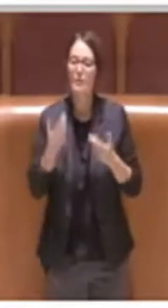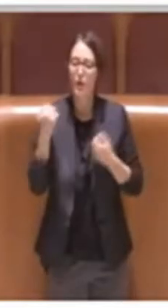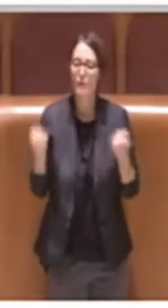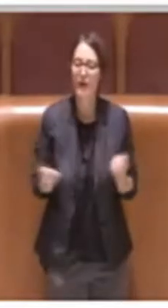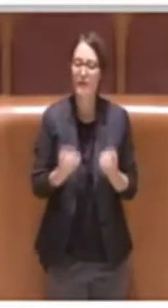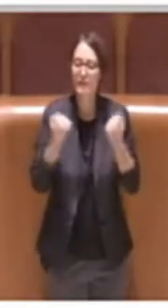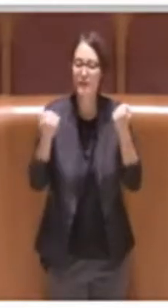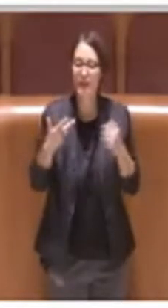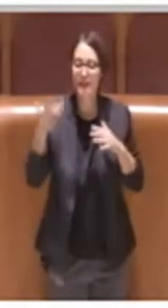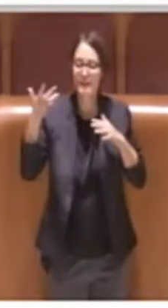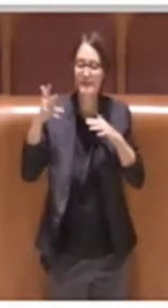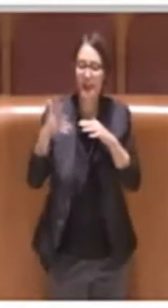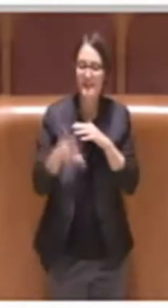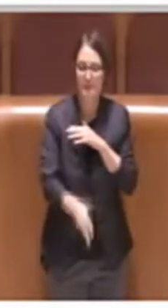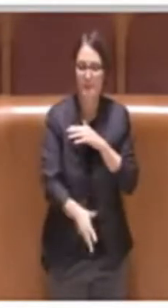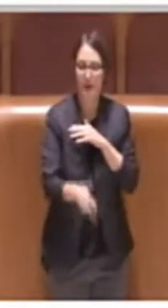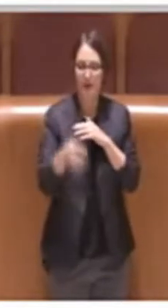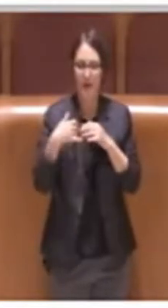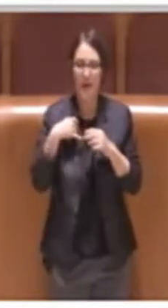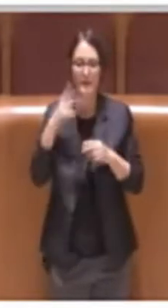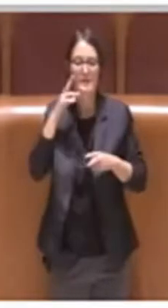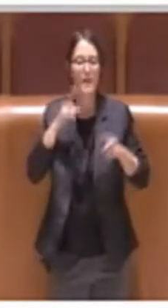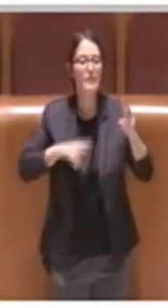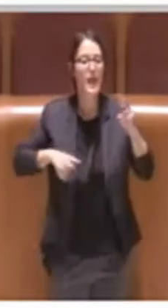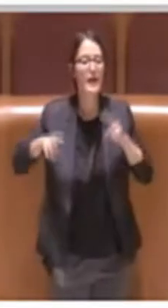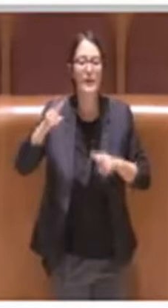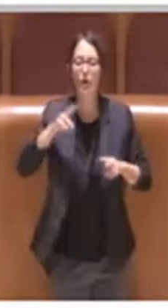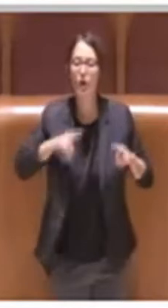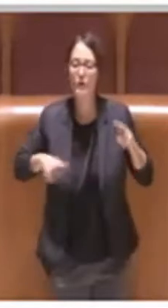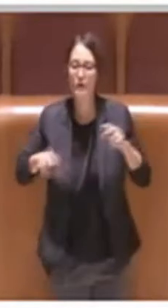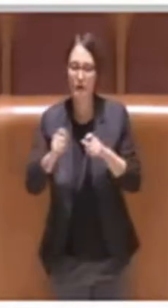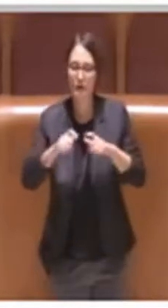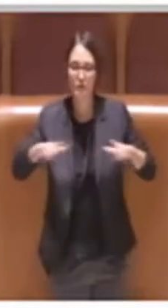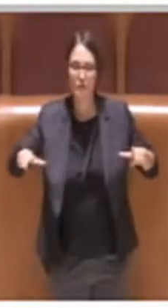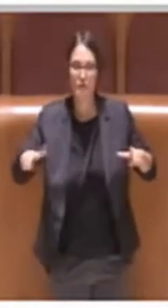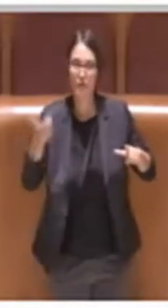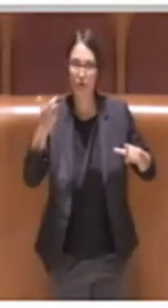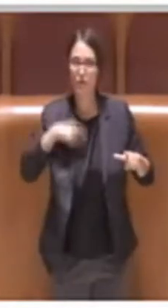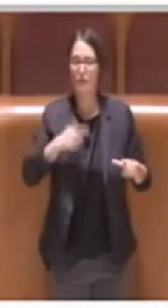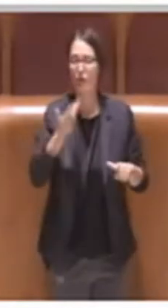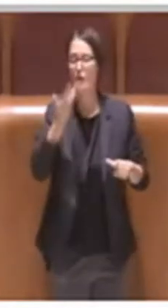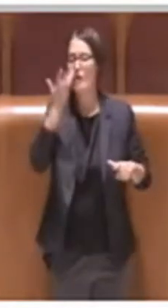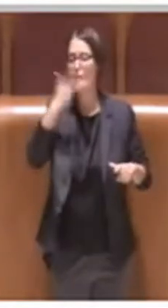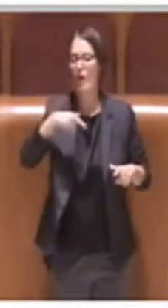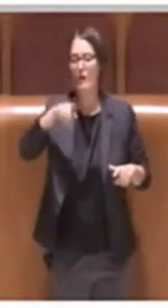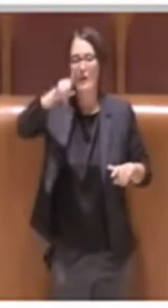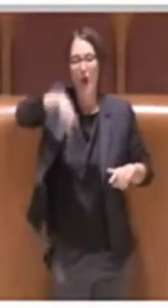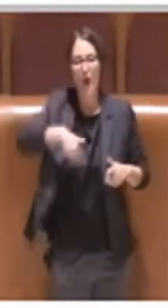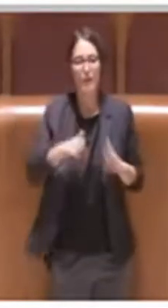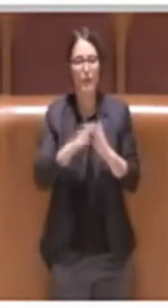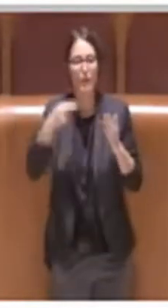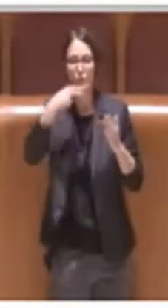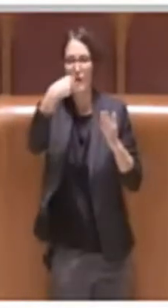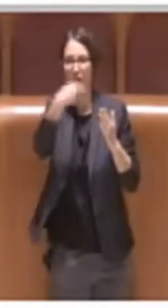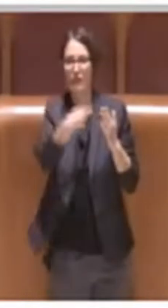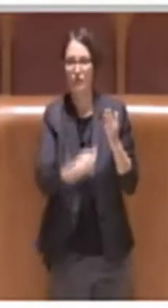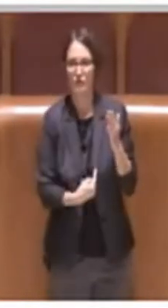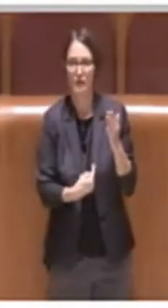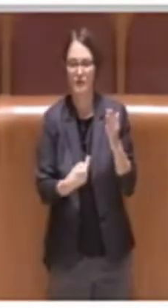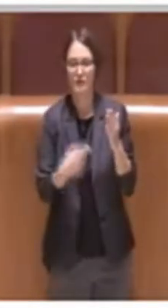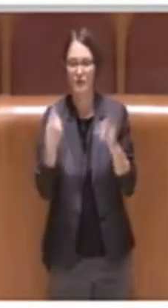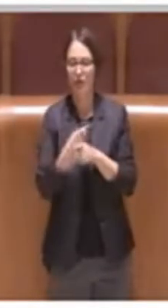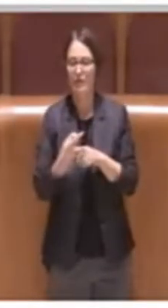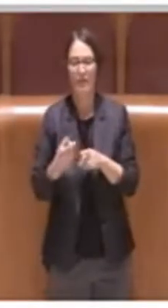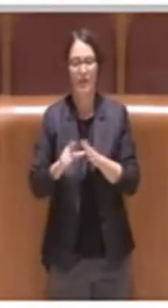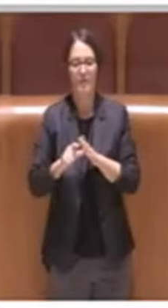ricognizione e per questo chiediamo che questo registro venga fatto in tempi brevi, gli uffici ci stanno già lavorando e vedremo